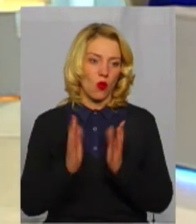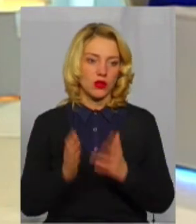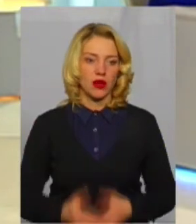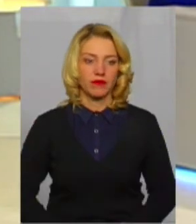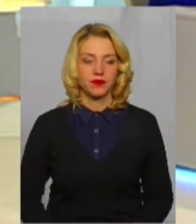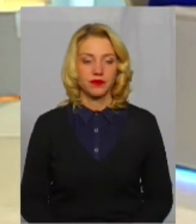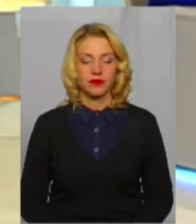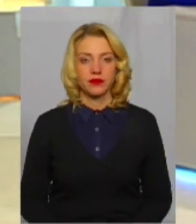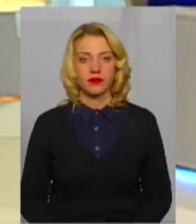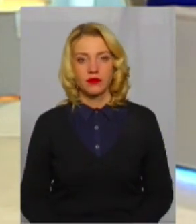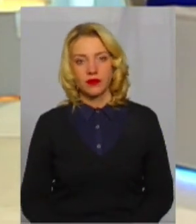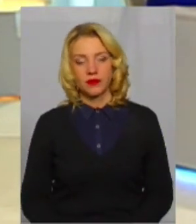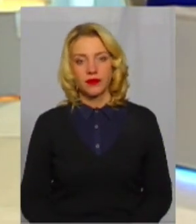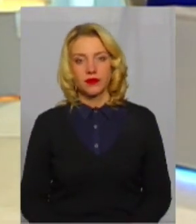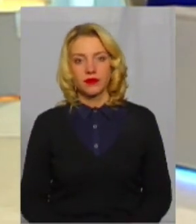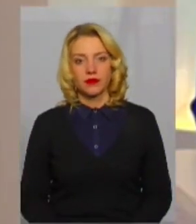Знаєте,